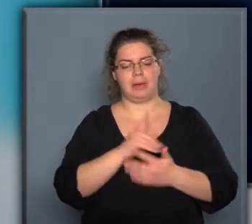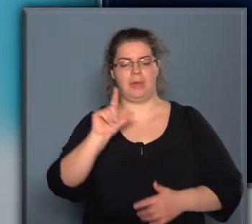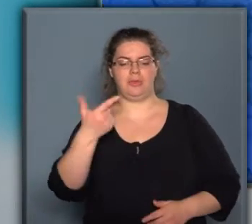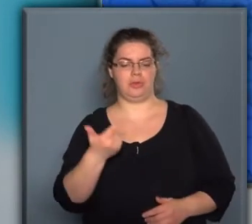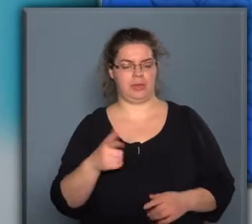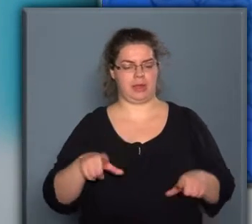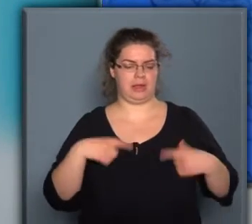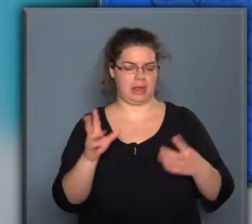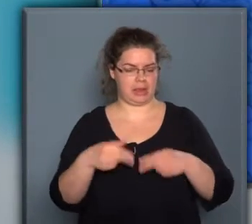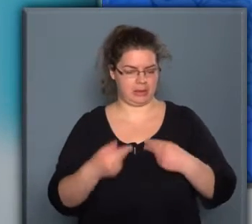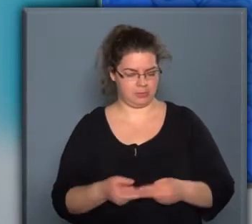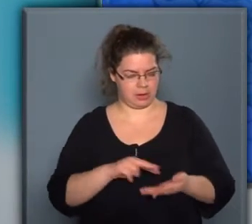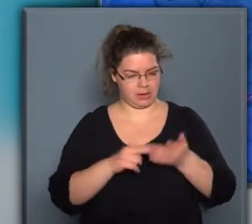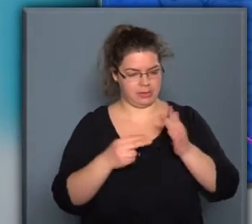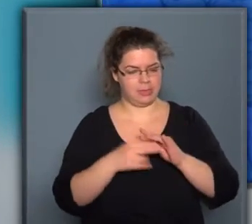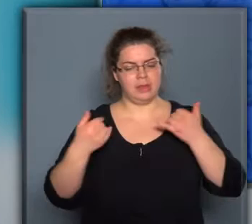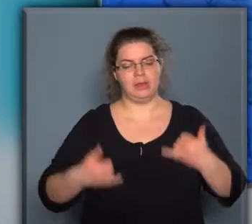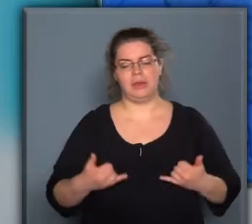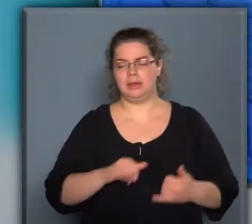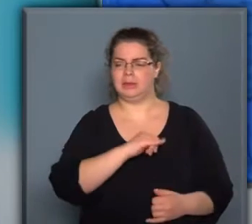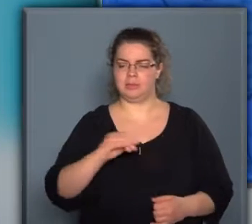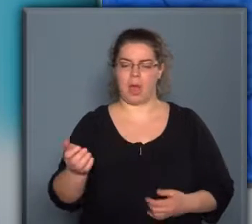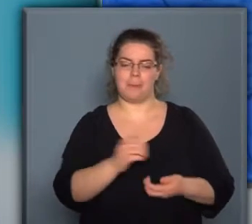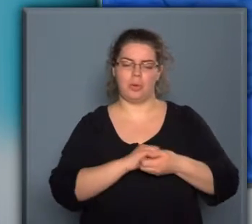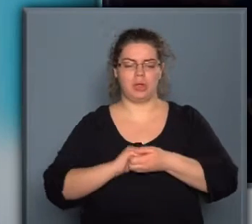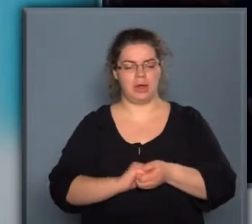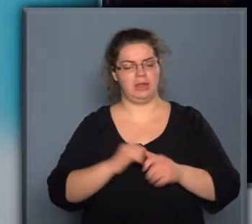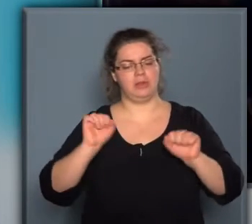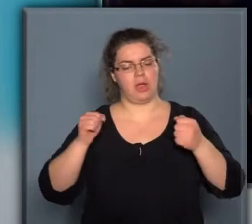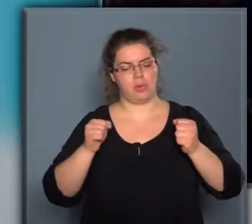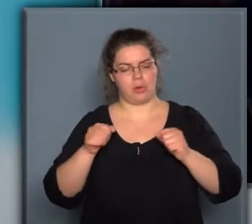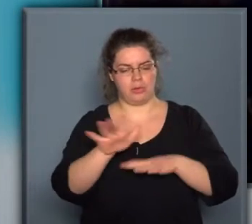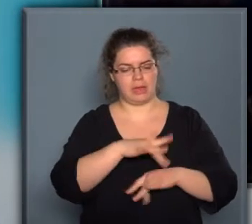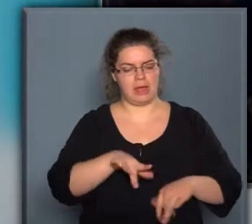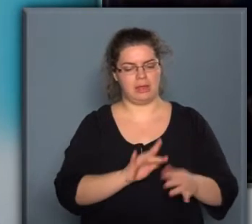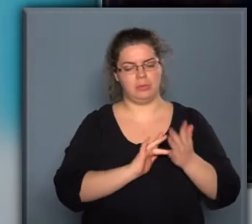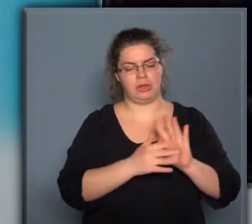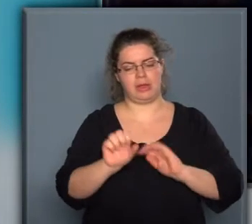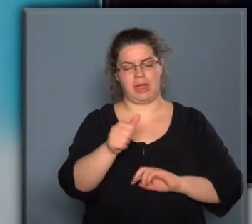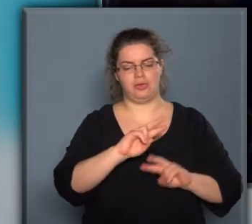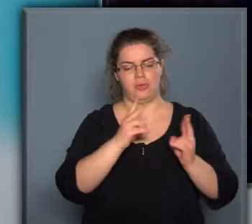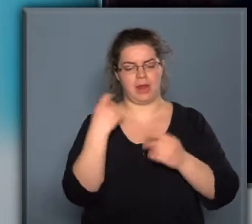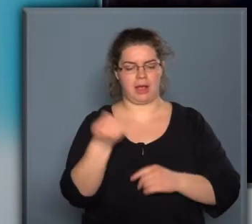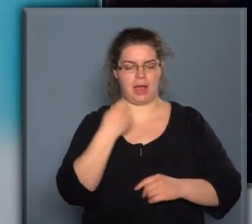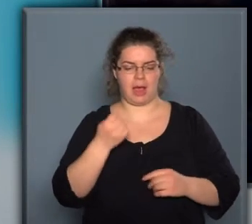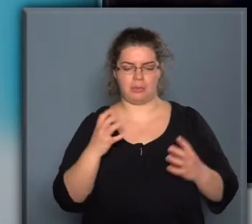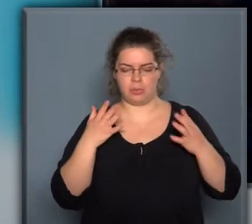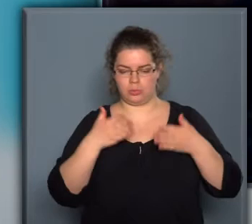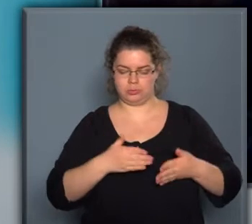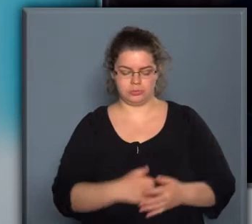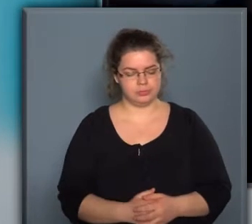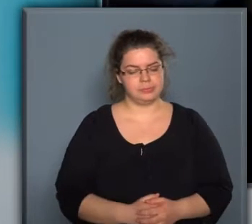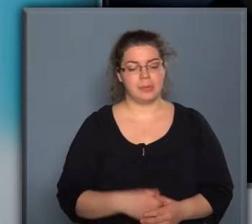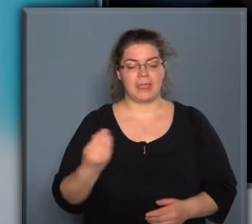kerületben. Az idei első alkalmon a monarhia gyakorlótereit mutatták be az első világháború idejét górcső alávéve.